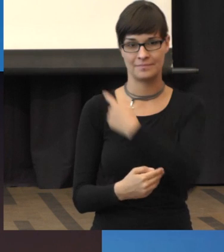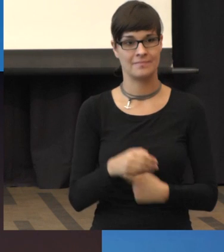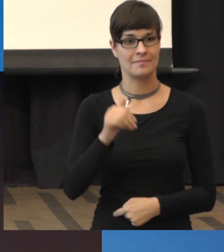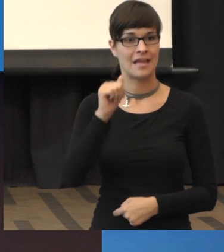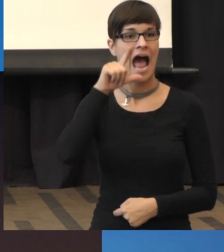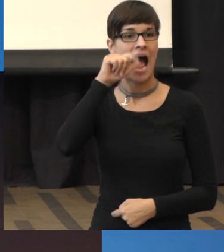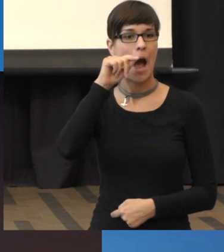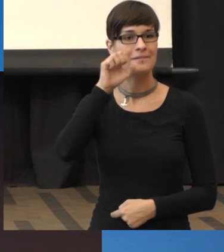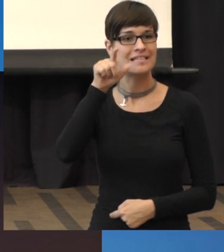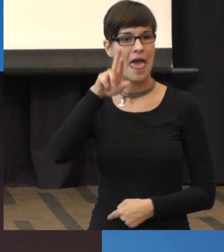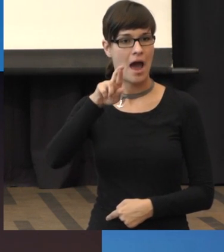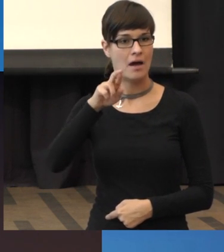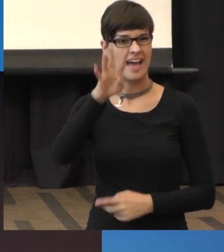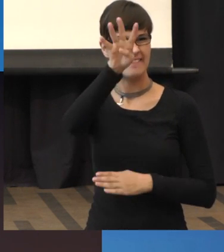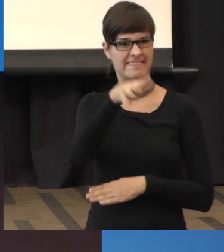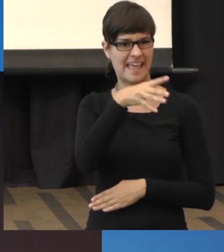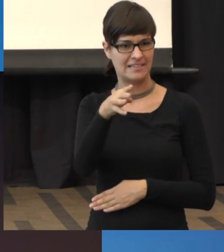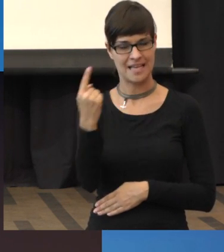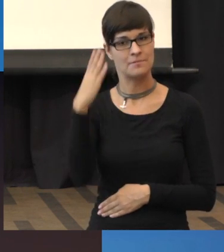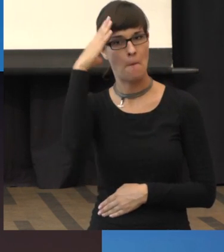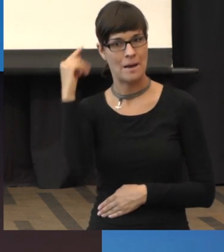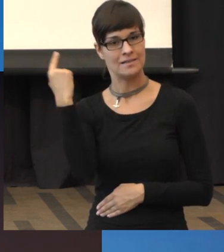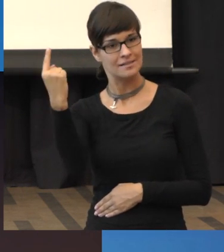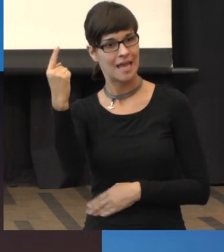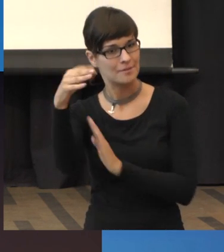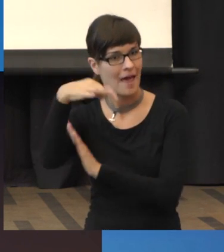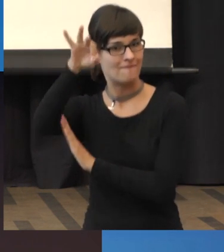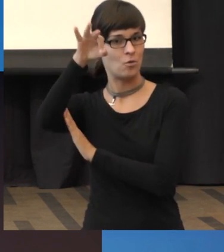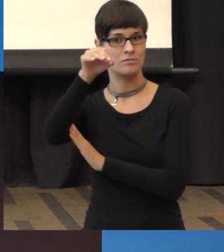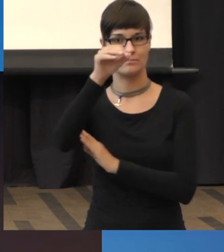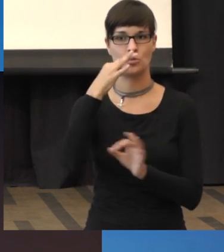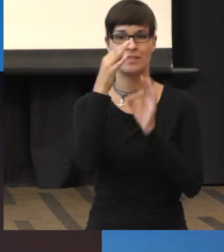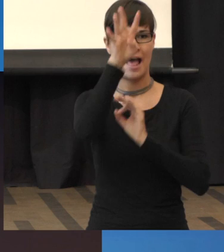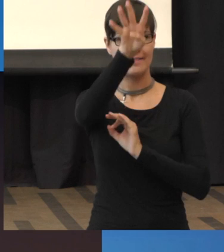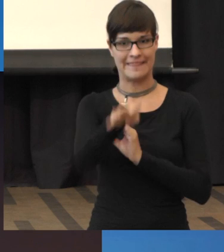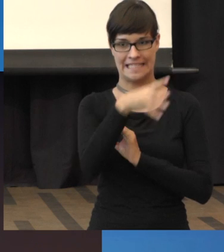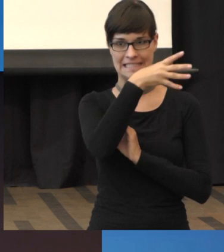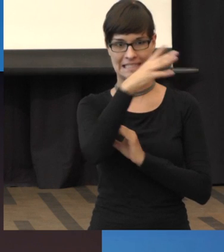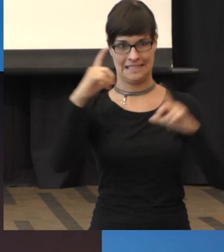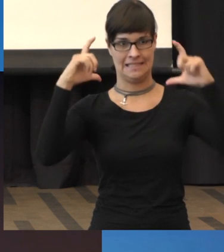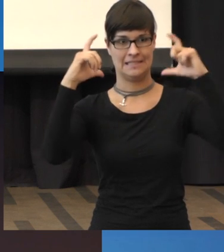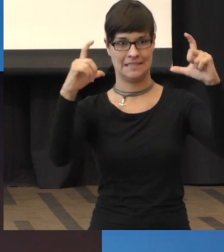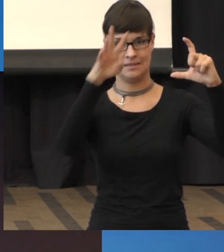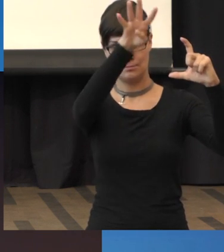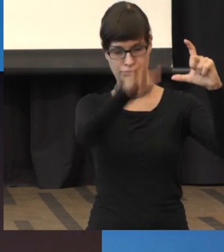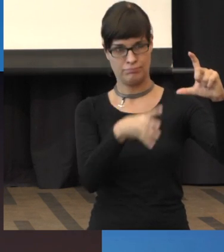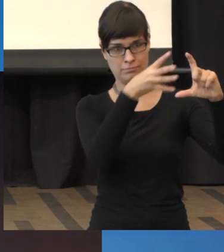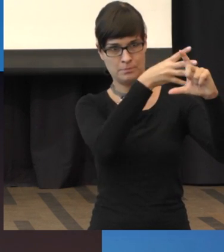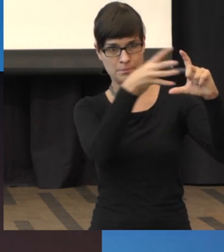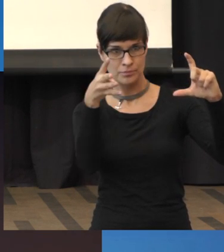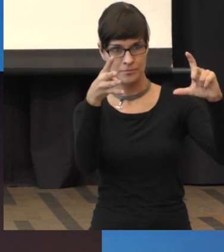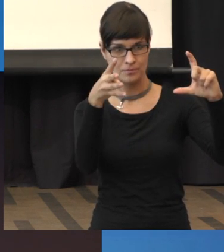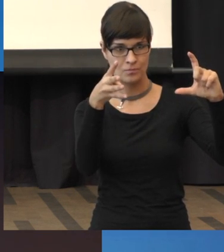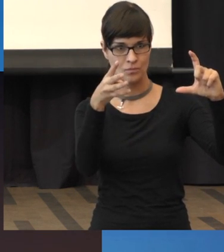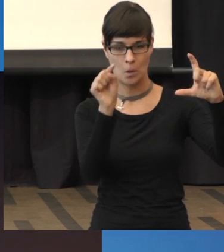Amstler, der hat das 1800, frag mich wann, erfunden oder eingeführt. da kriegt man, muss man also hier so eine Gitterliniennetz, wir kommen mit nach